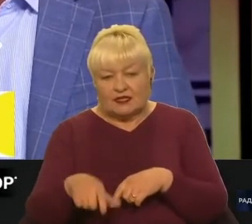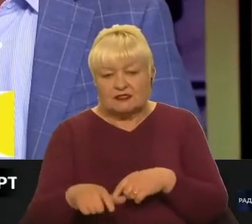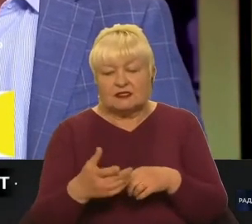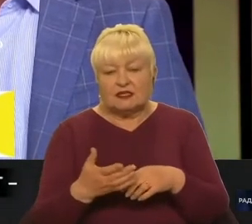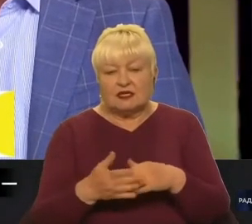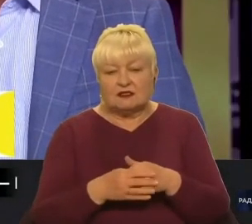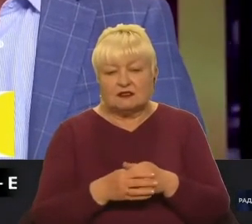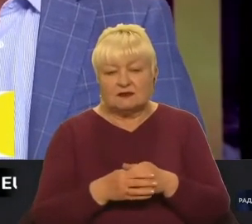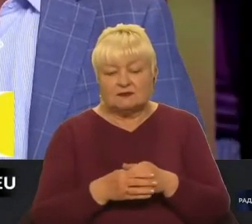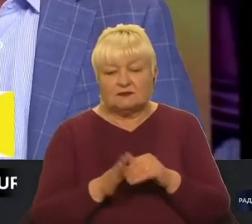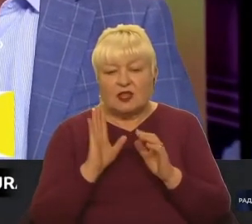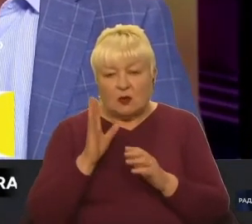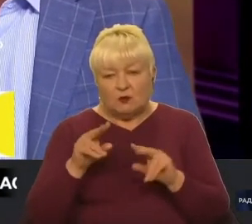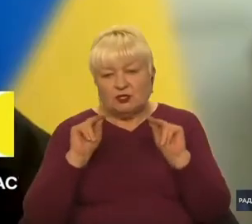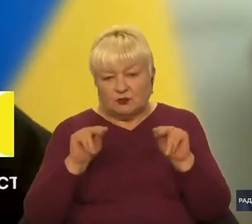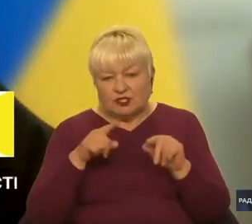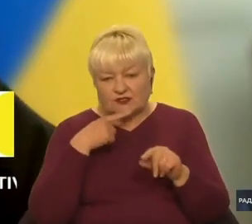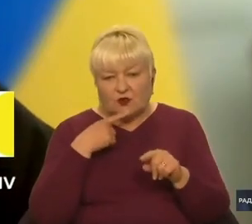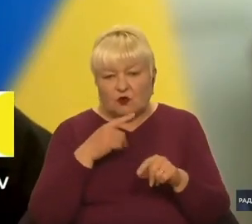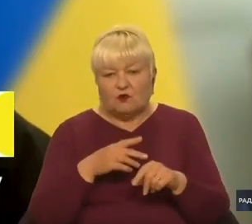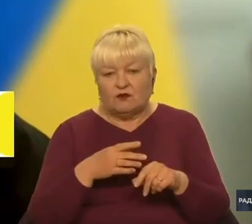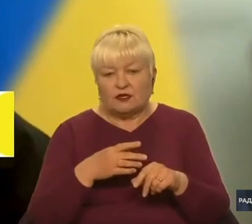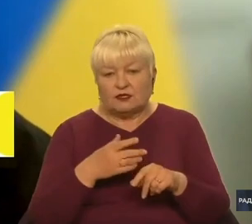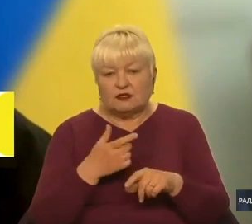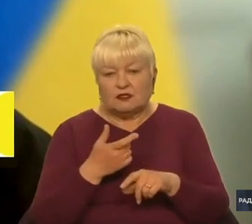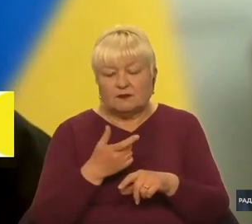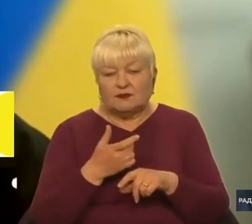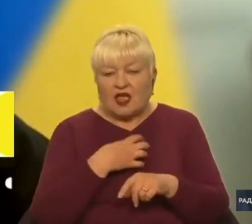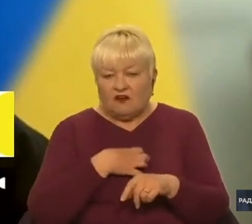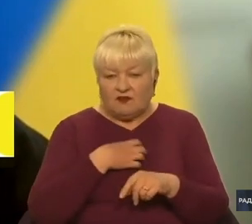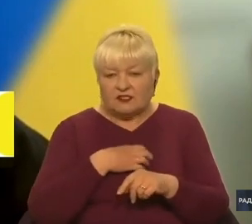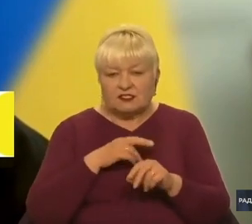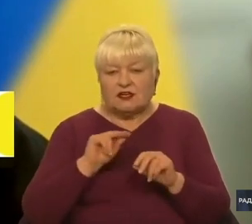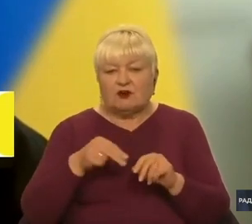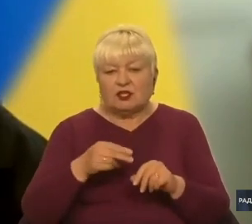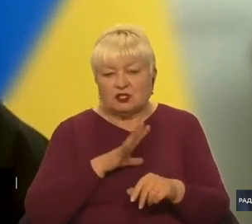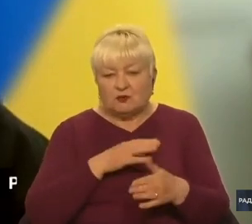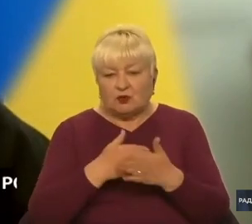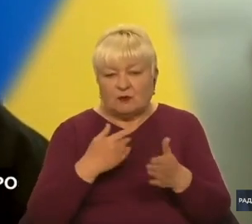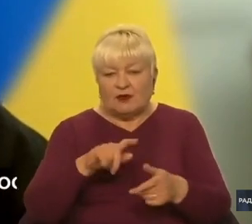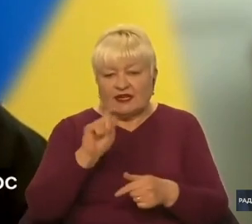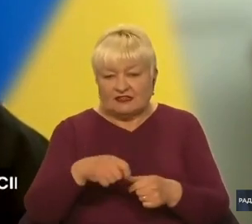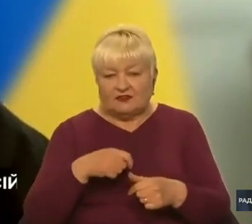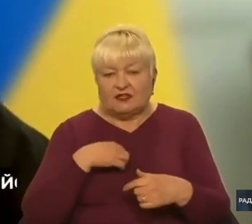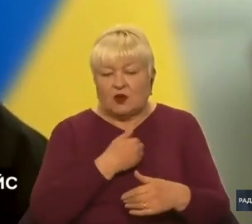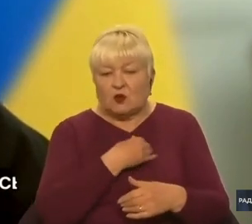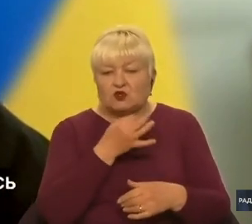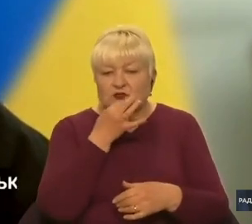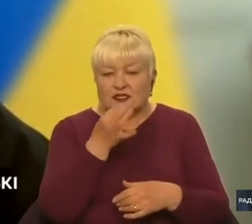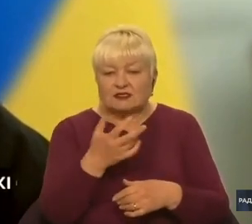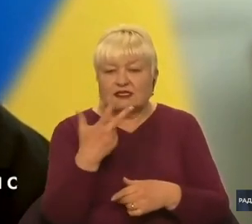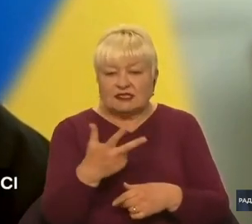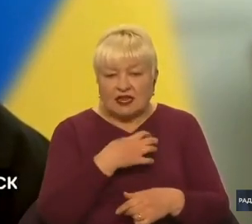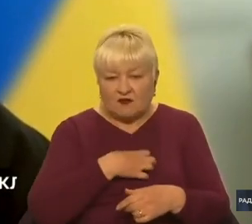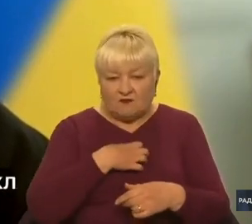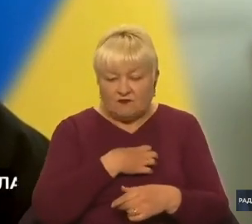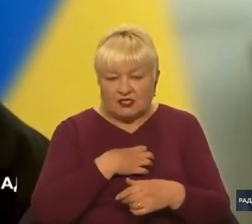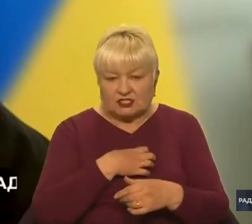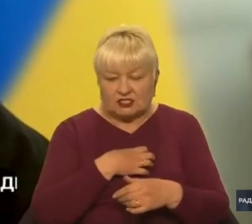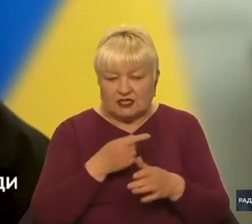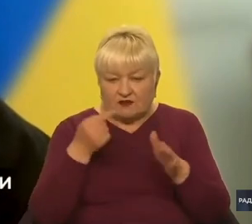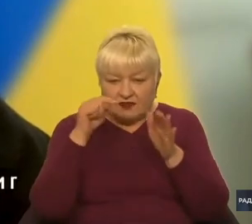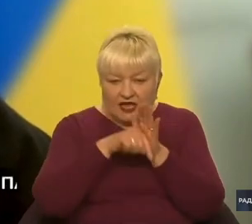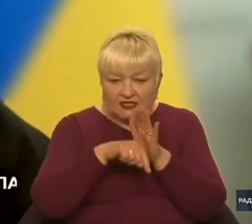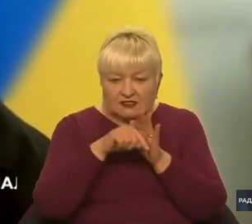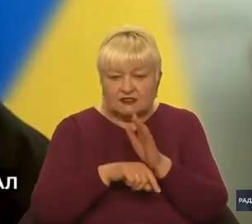давайте відверто говорити, ніж було до війни, дуже важливо. Я б виділив три ключові складові, на які пропоную